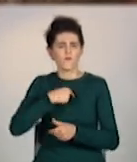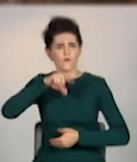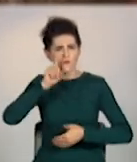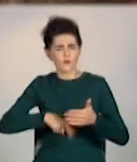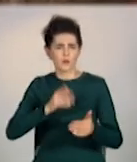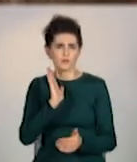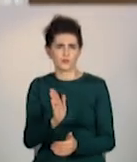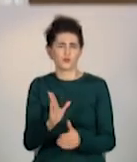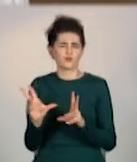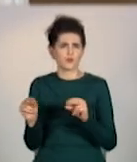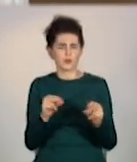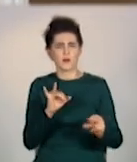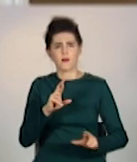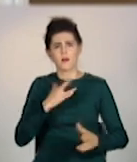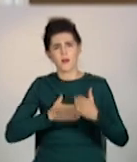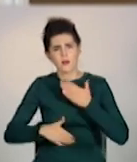радісним.